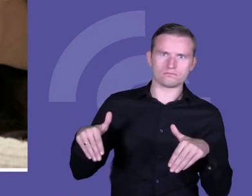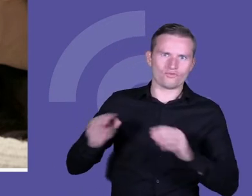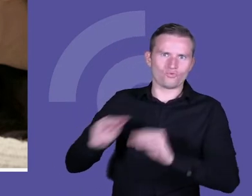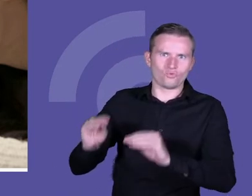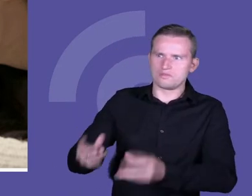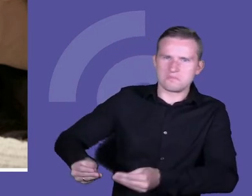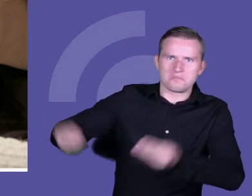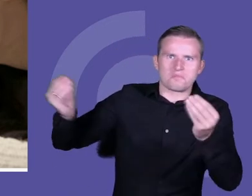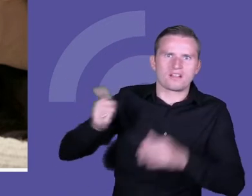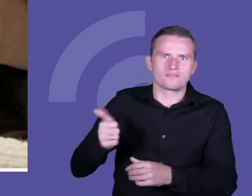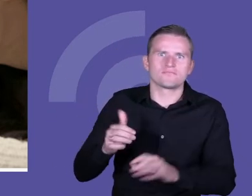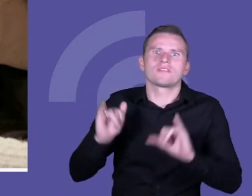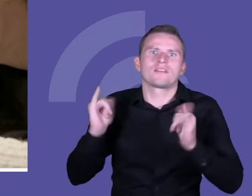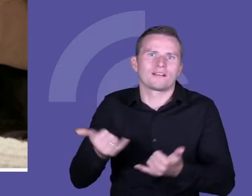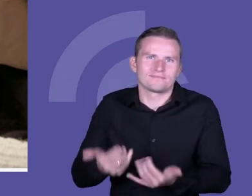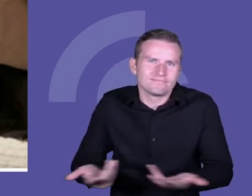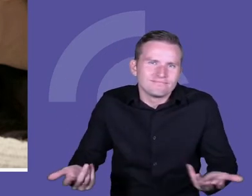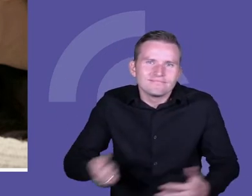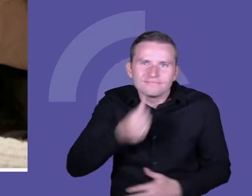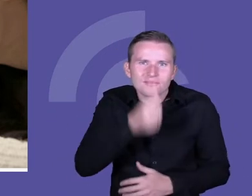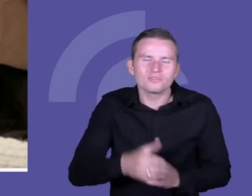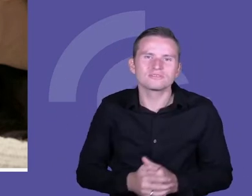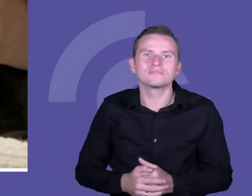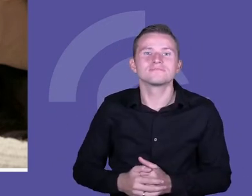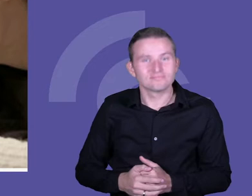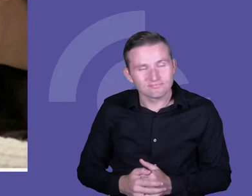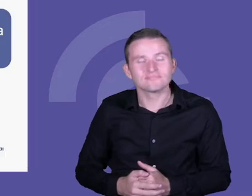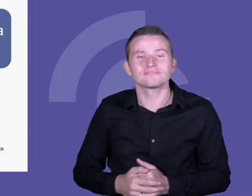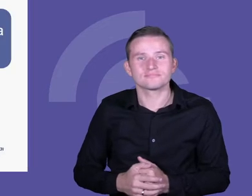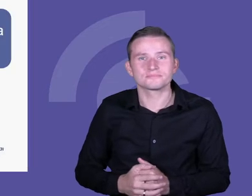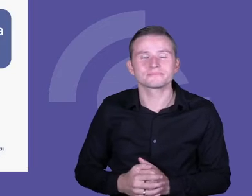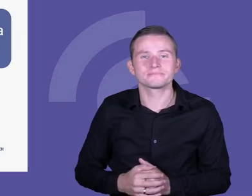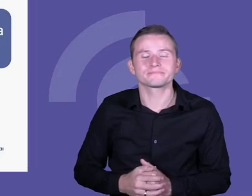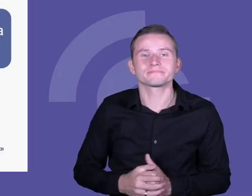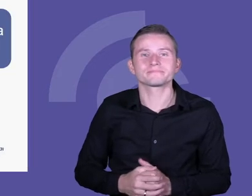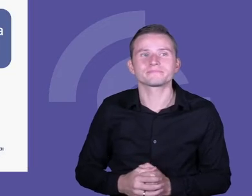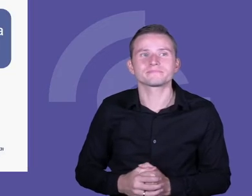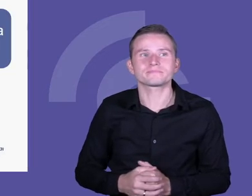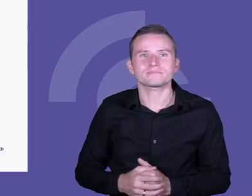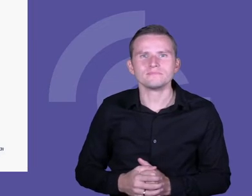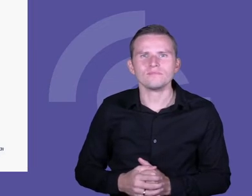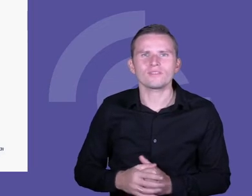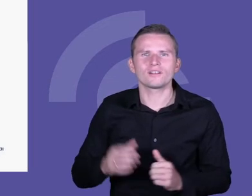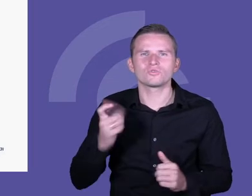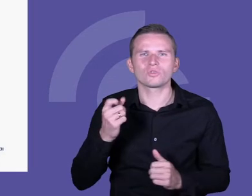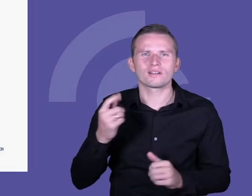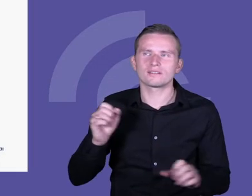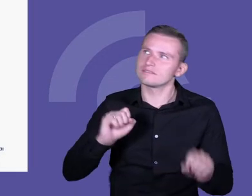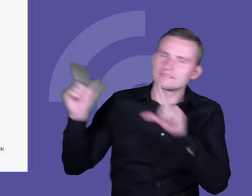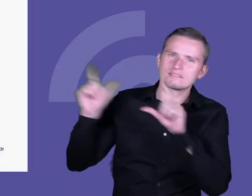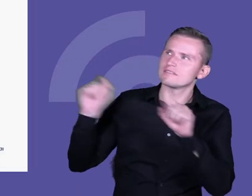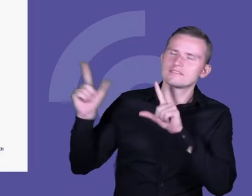kompetencji, nie można teoretycznie wykształcić postawy. Coś mam pod górkę z tymi slajdami.